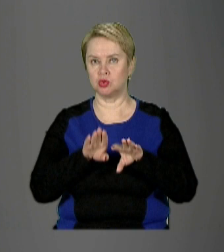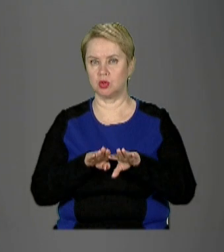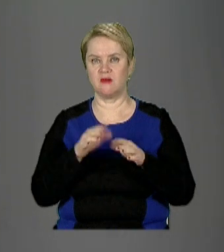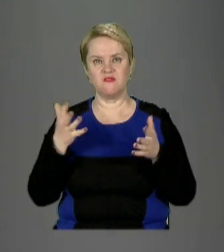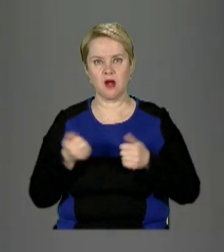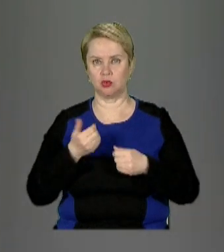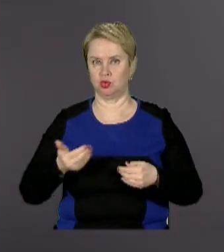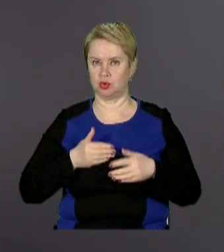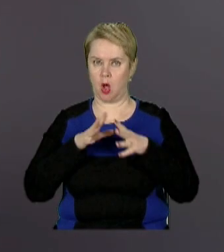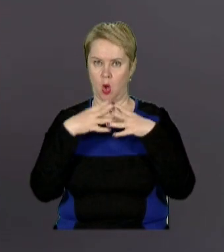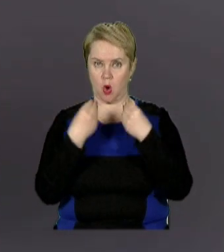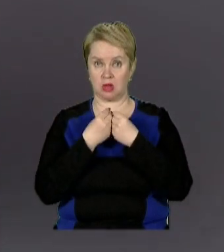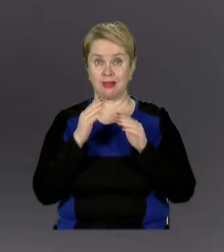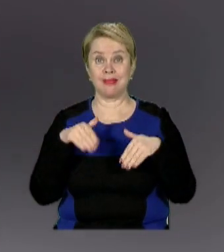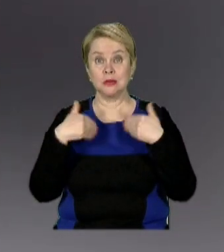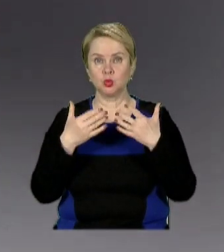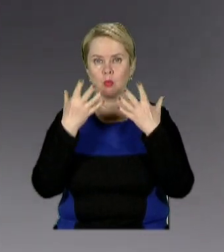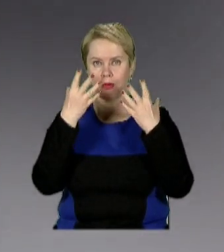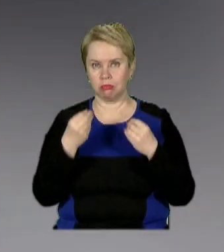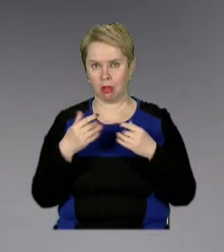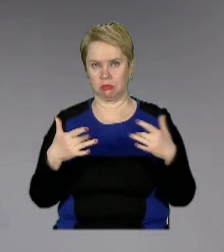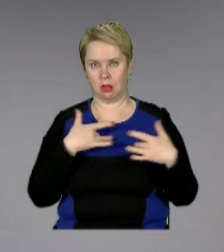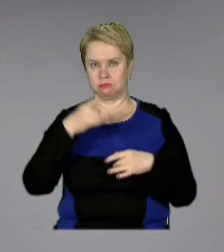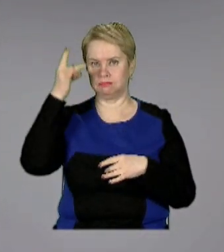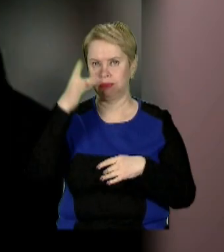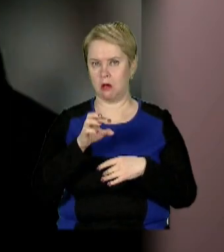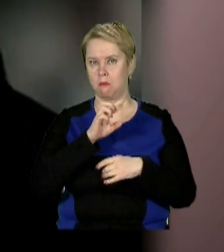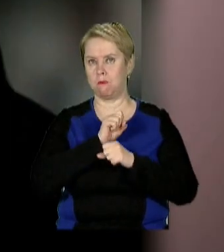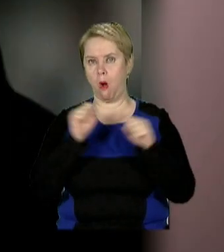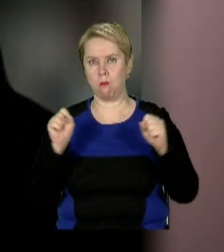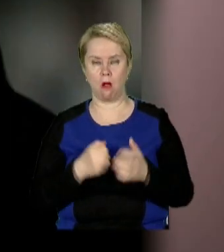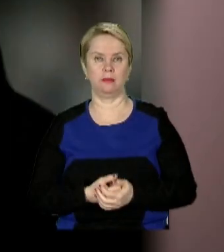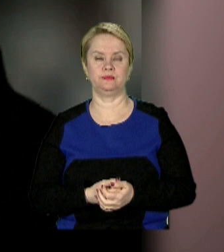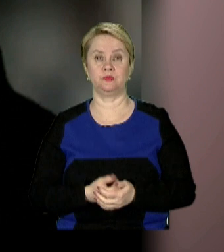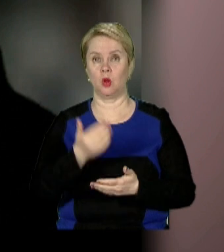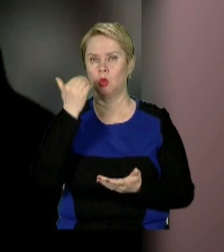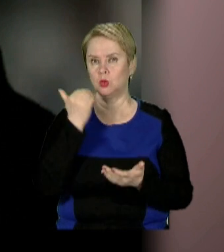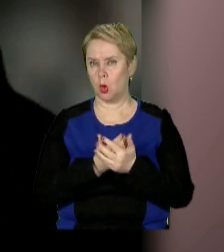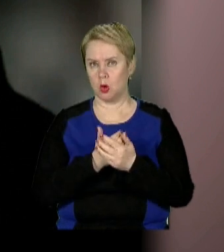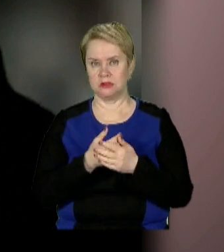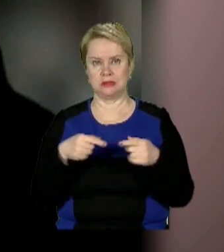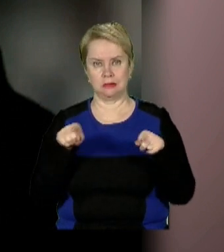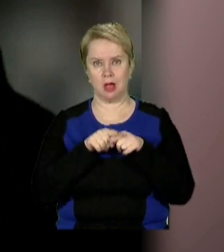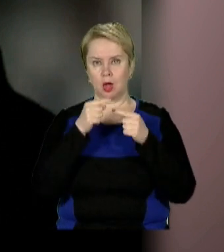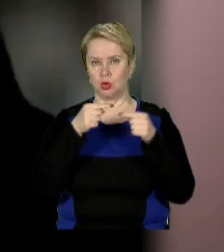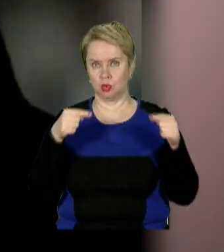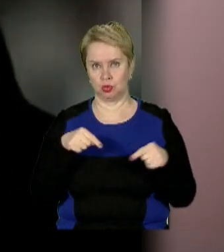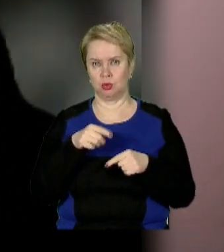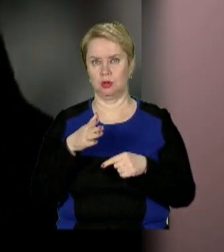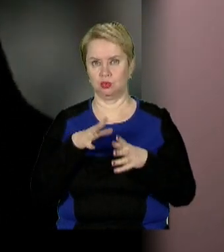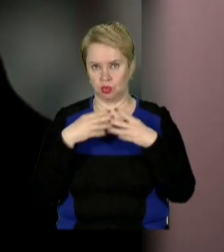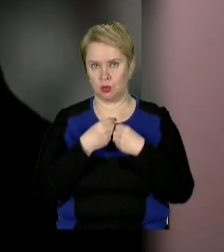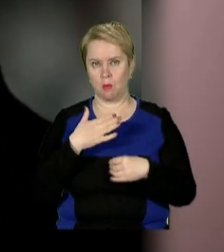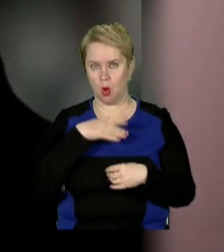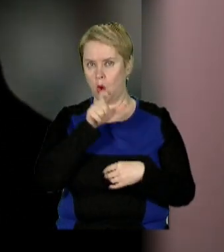врятували життя родині. Адже наступного дня на драм скинули бомбу. Досі, так як і інші члени моєї